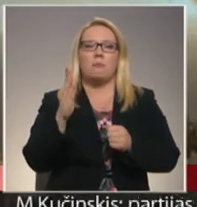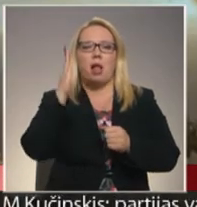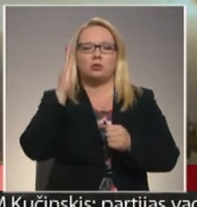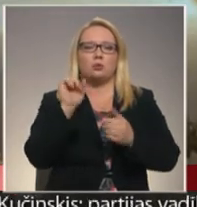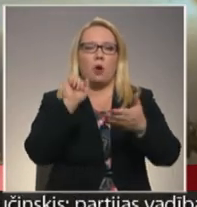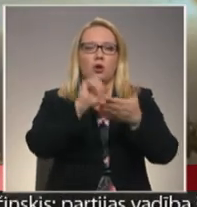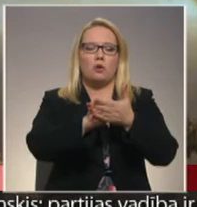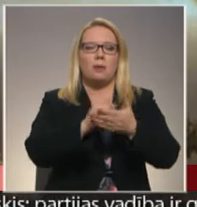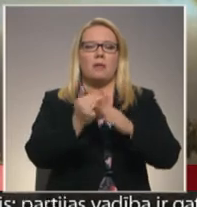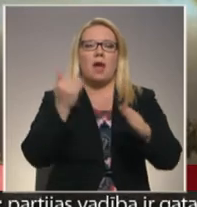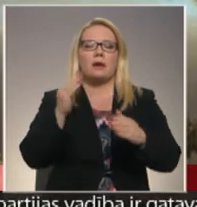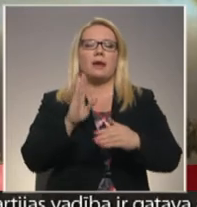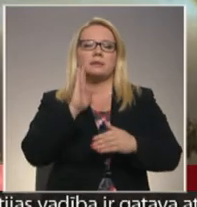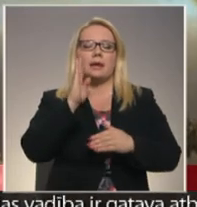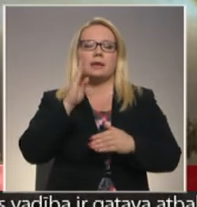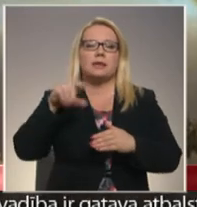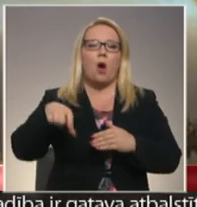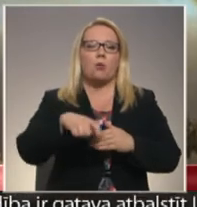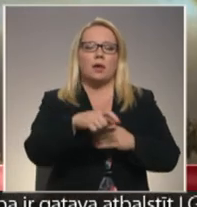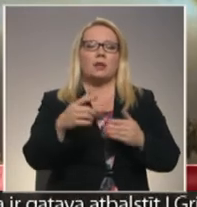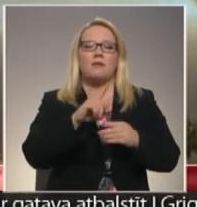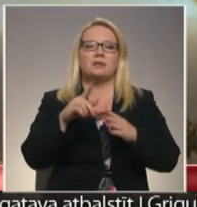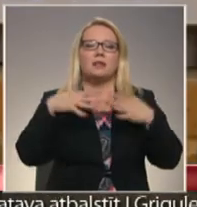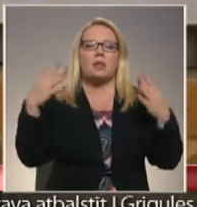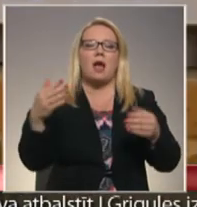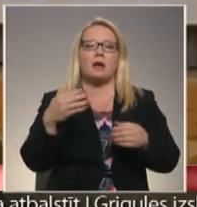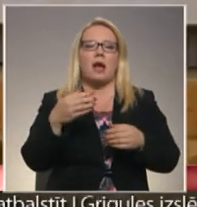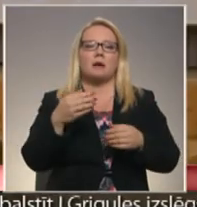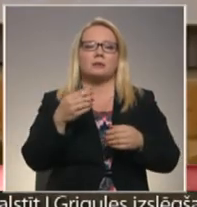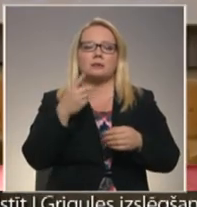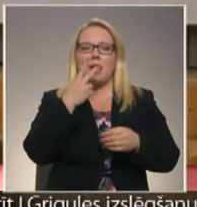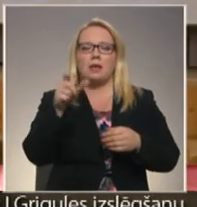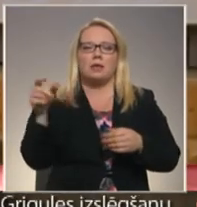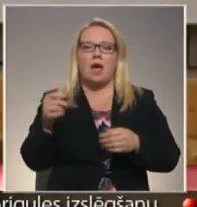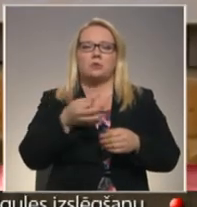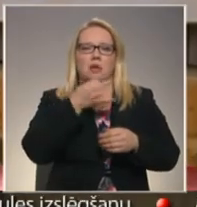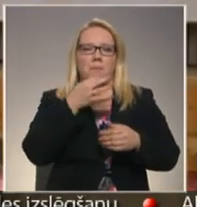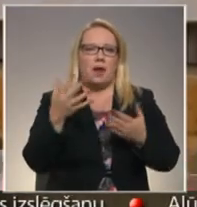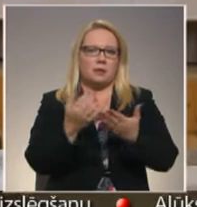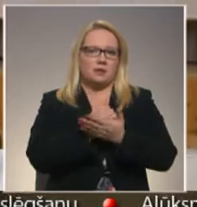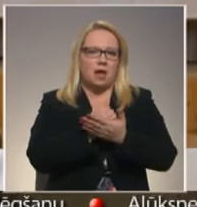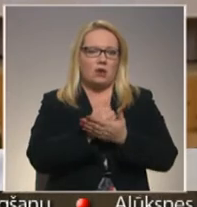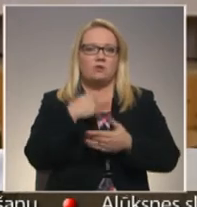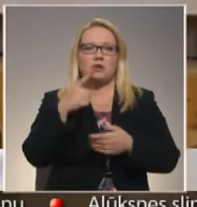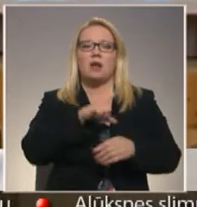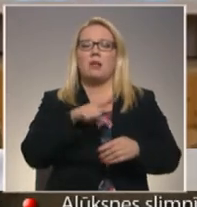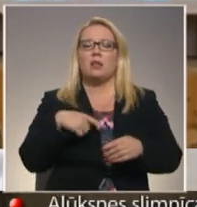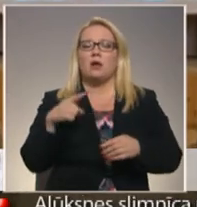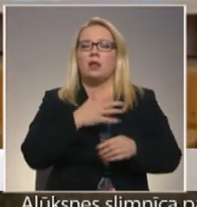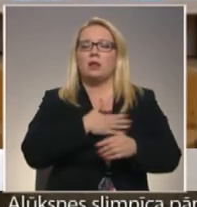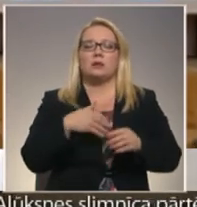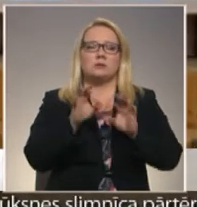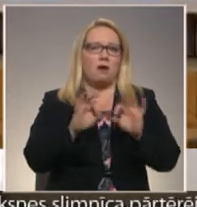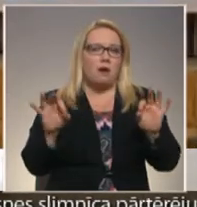Savukārtā greiz rīts gaujienā guvis vislielākās skatītāju simpātijas. Līstenībā mūsu Latvija ļoti skaista un to